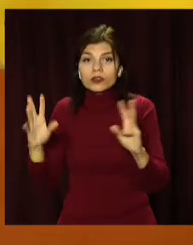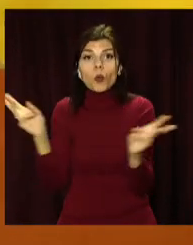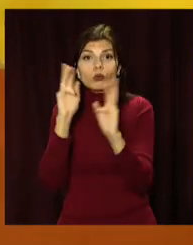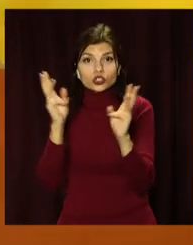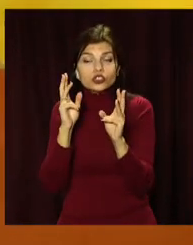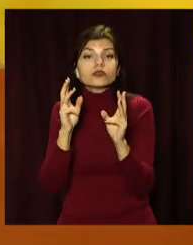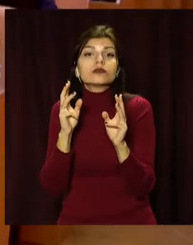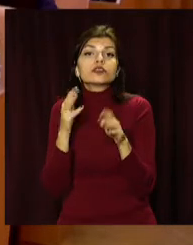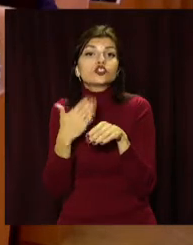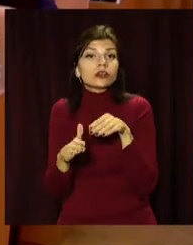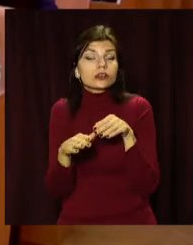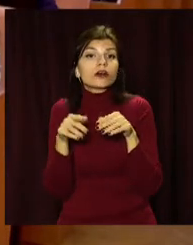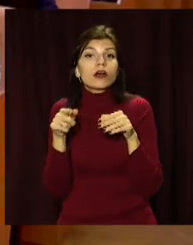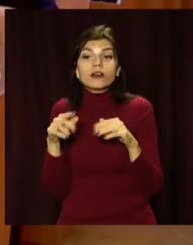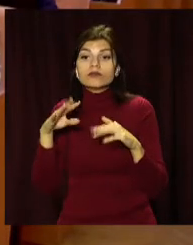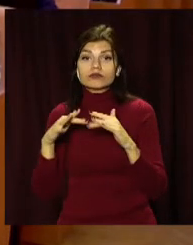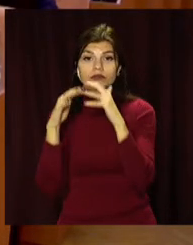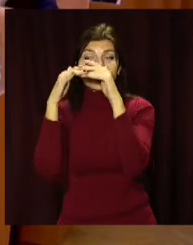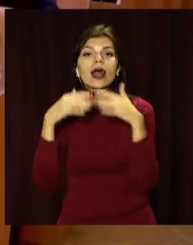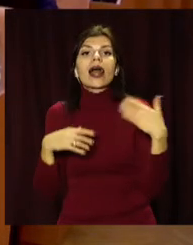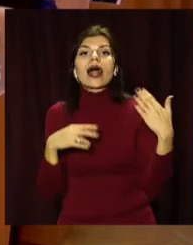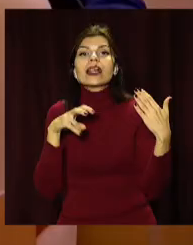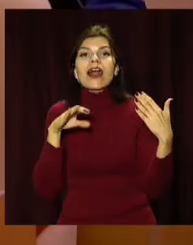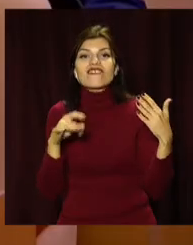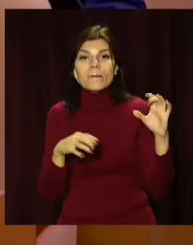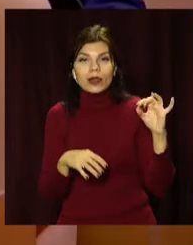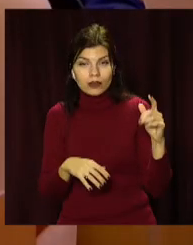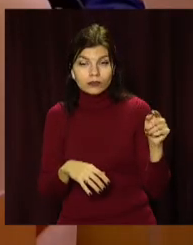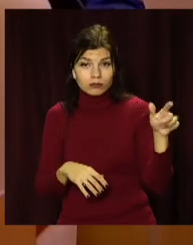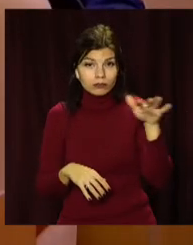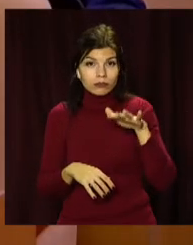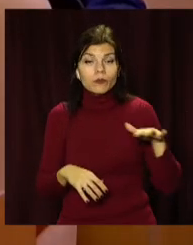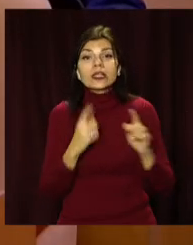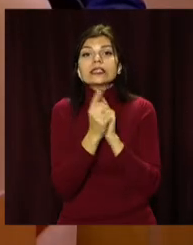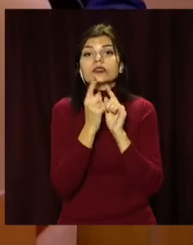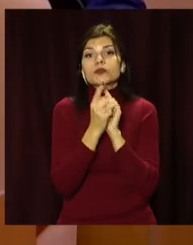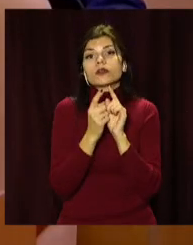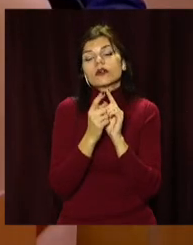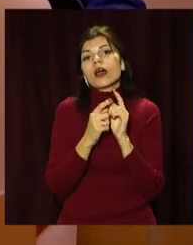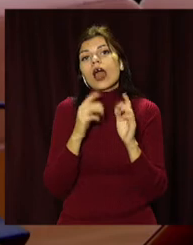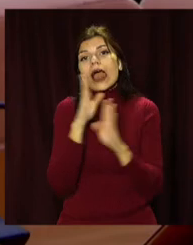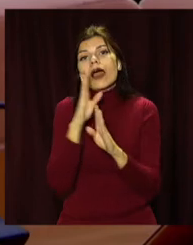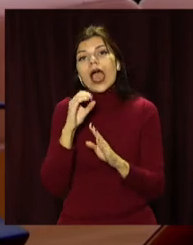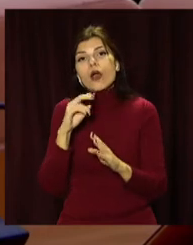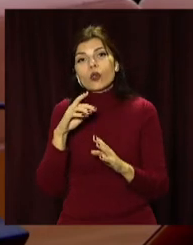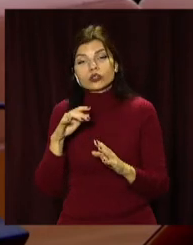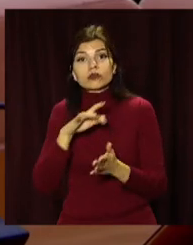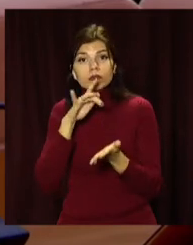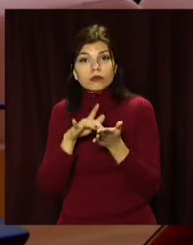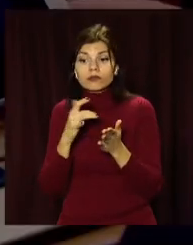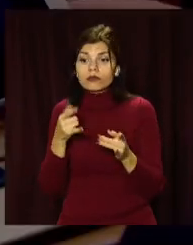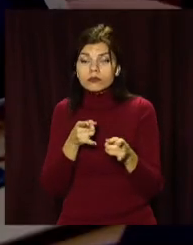-рятувальної частини. Її зведуть на лівому березі міста. Крім того, внесли зміни до екологічної програми. Тепер містом